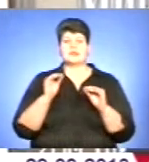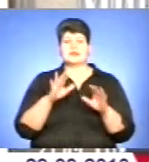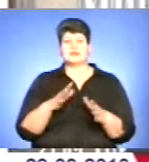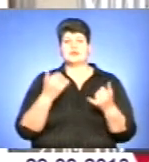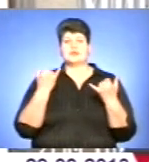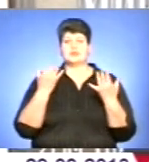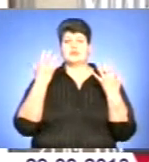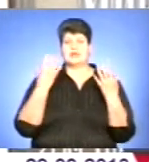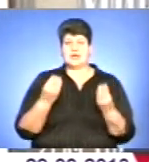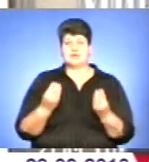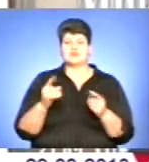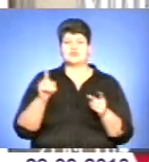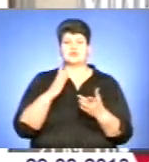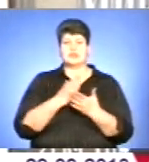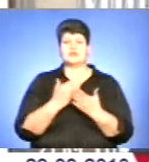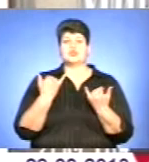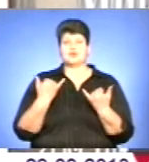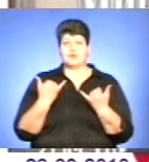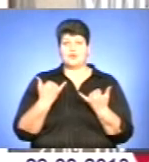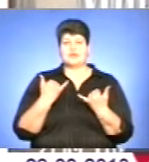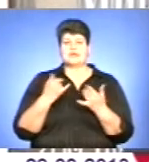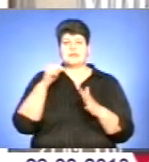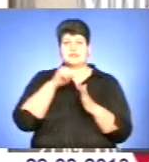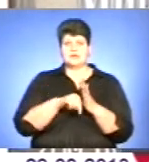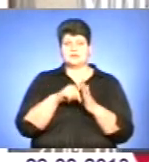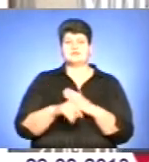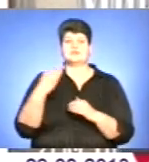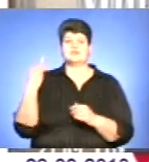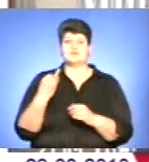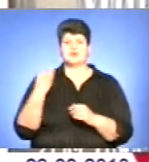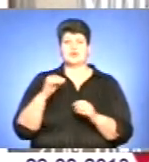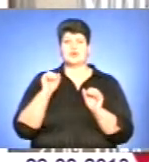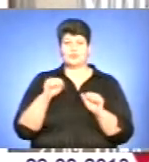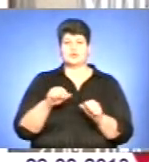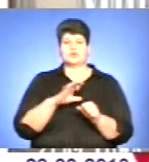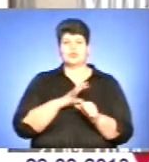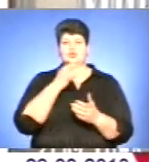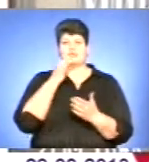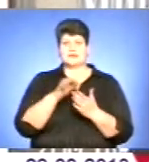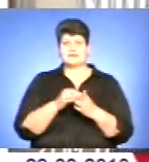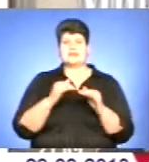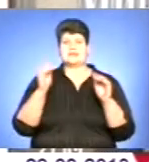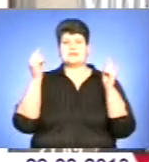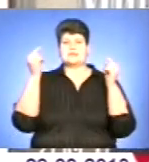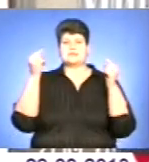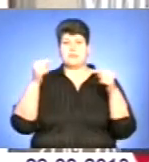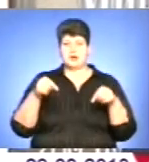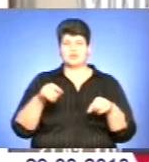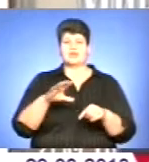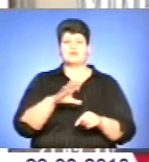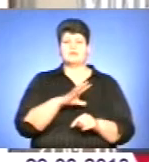це все, що відбувається сьогодні, і заглибившись в історію, може, який дивний, сказати, що спадок, який він залишив,